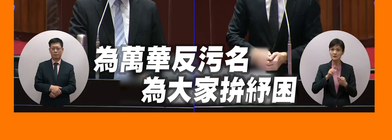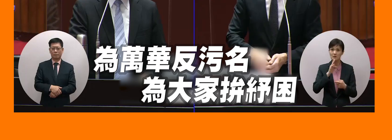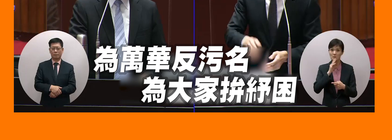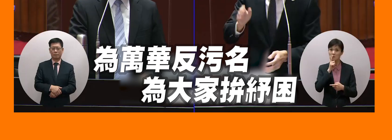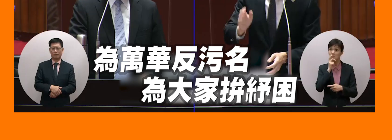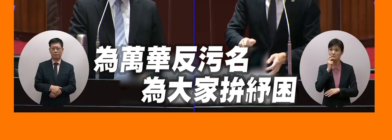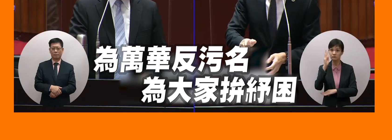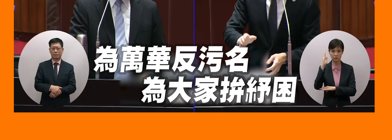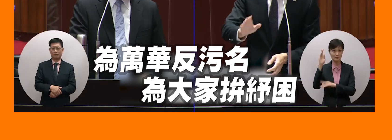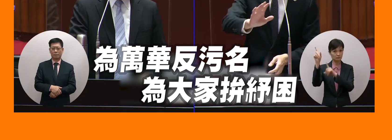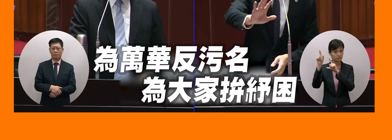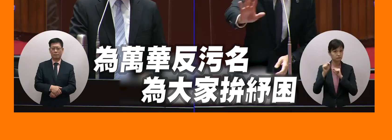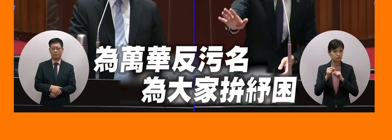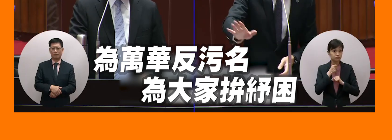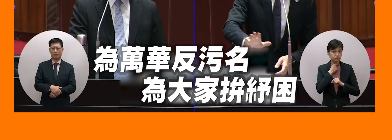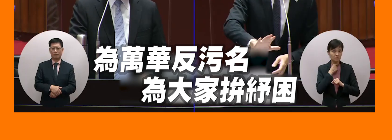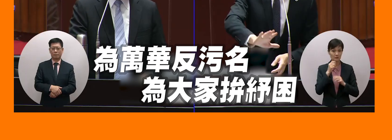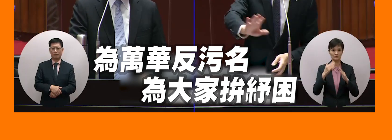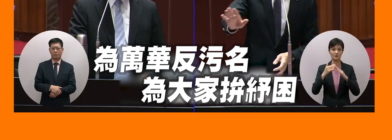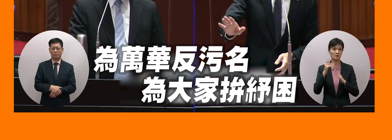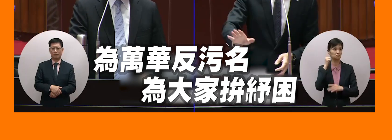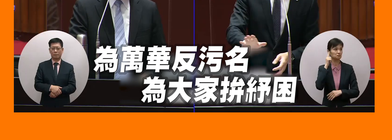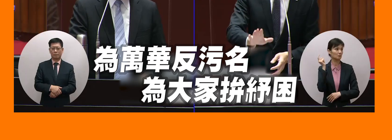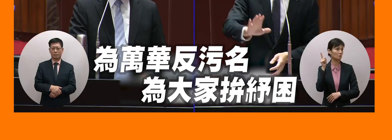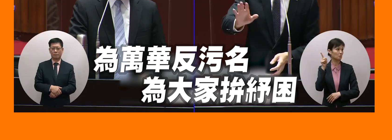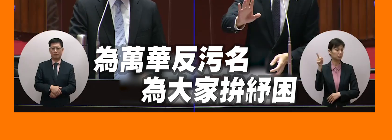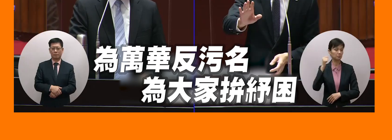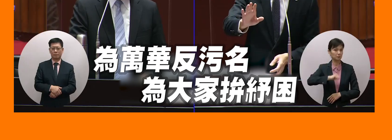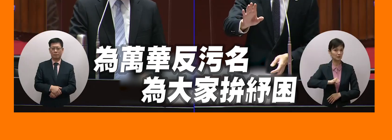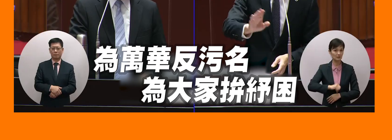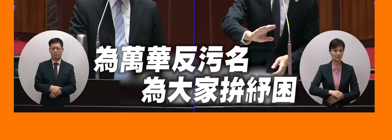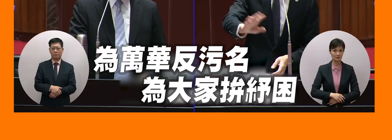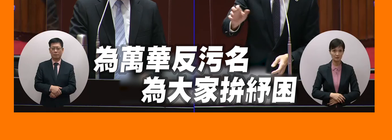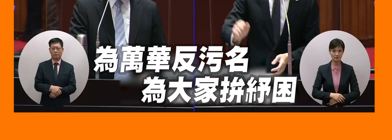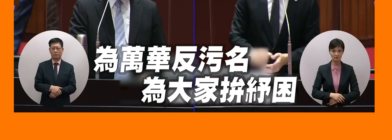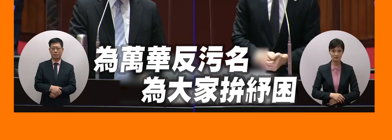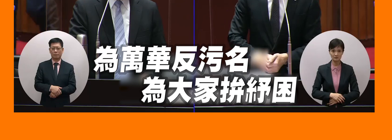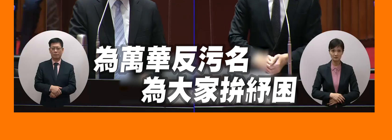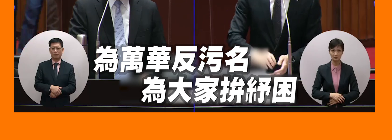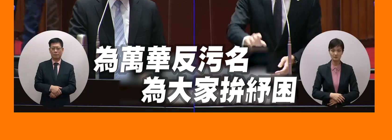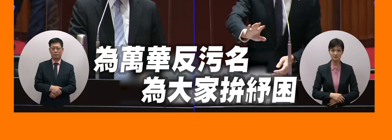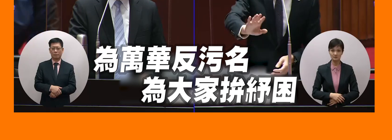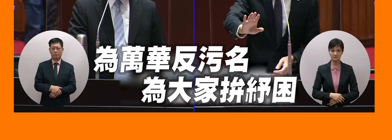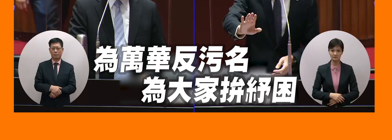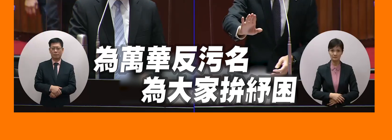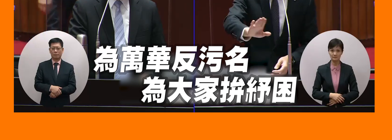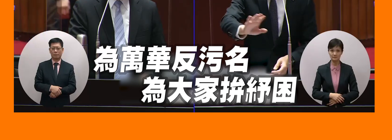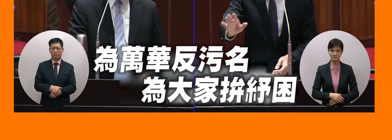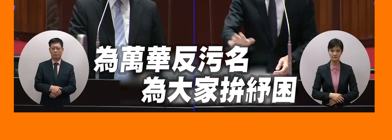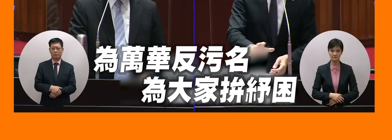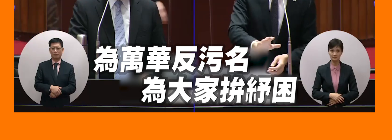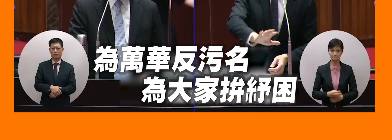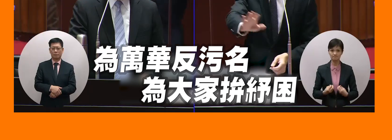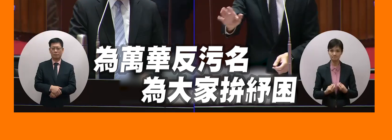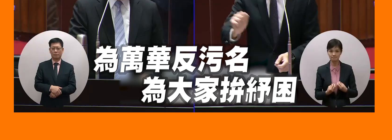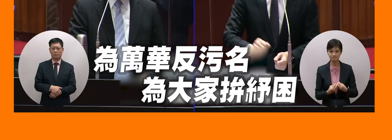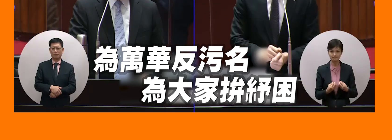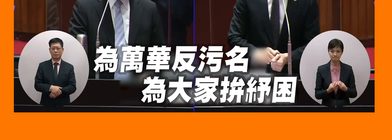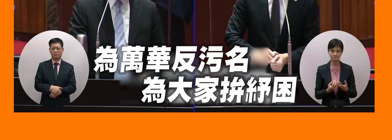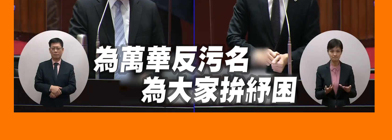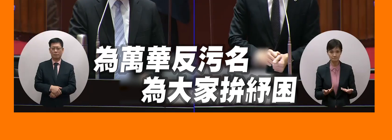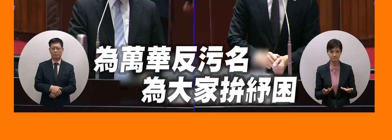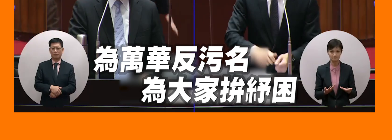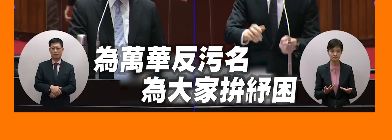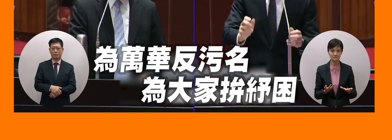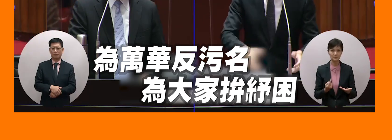就是不可以插你他想要一方便這個這個這個想辦法這樣要這樣要三票不要讓